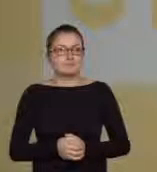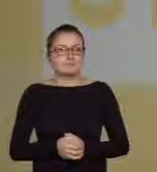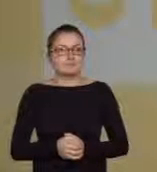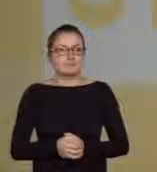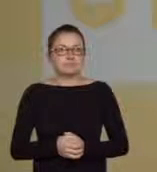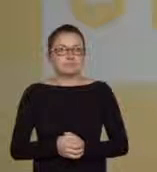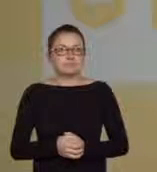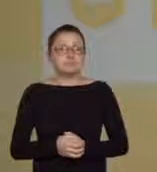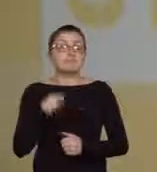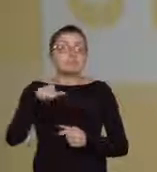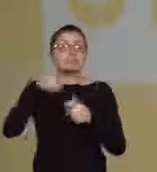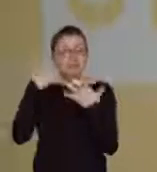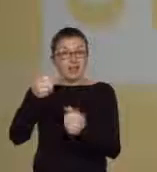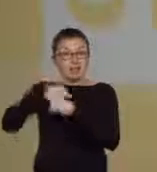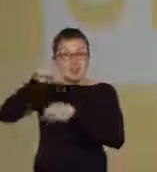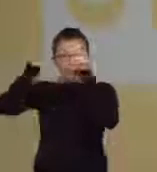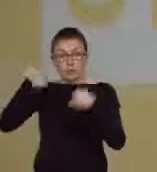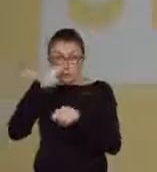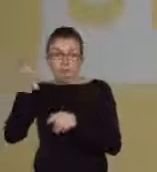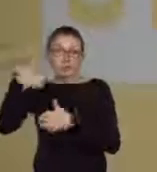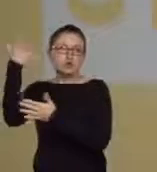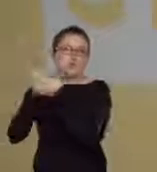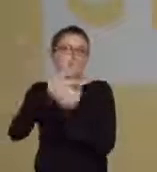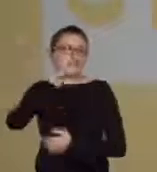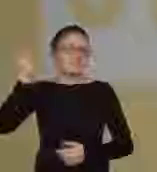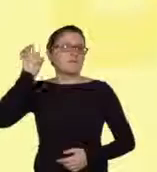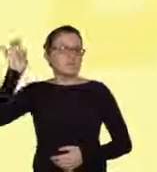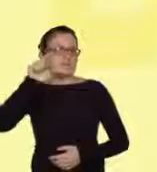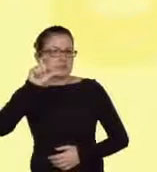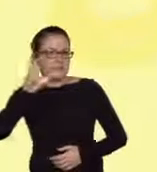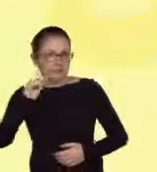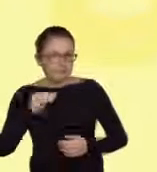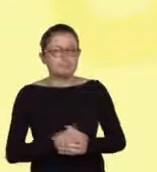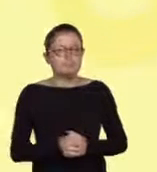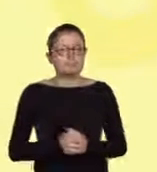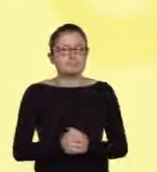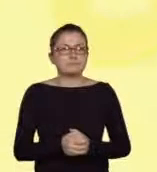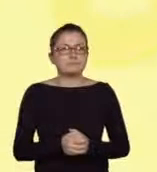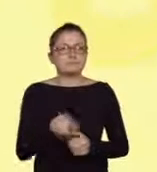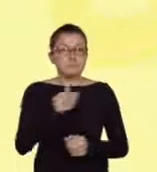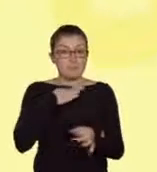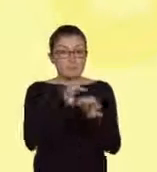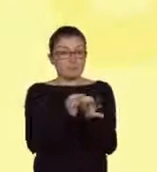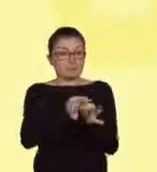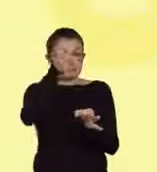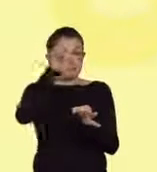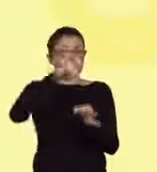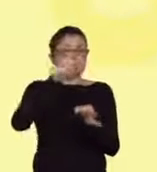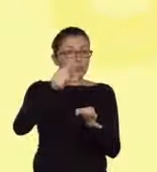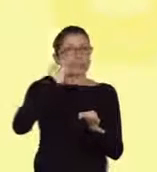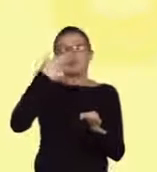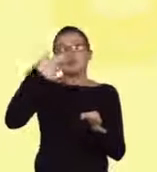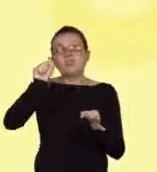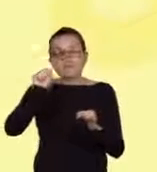egzaminacyjnego możecie Państwo pobrać ze strony Centralnej Komisji Egzaminacyjnej. W probówce znajduje się DNA wirusa HBV